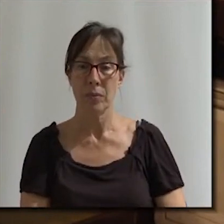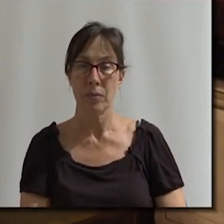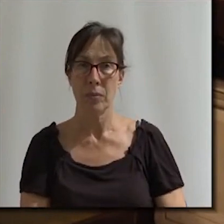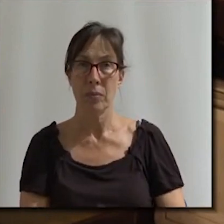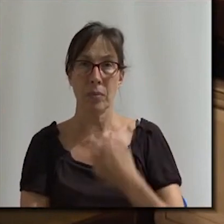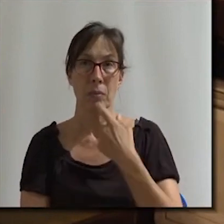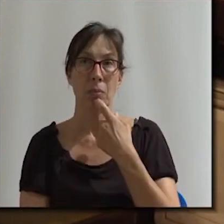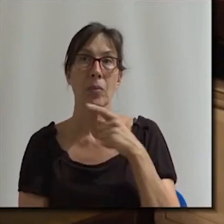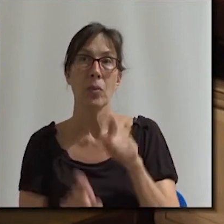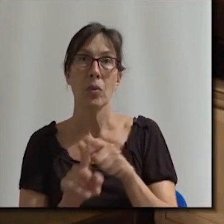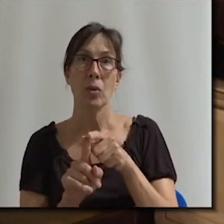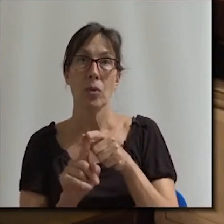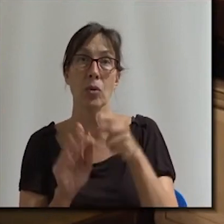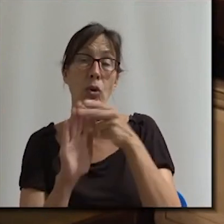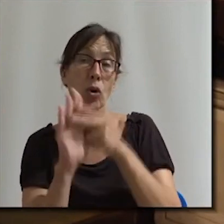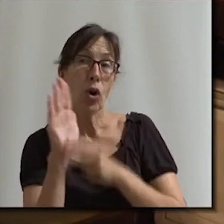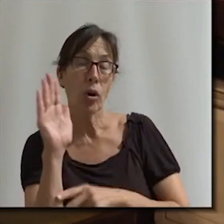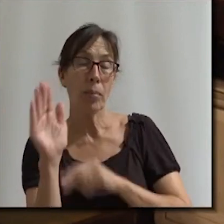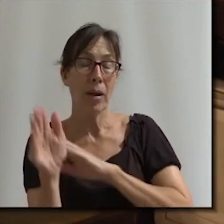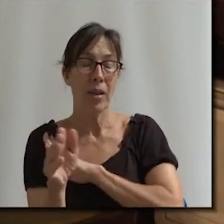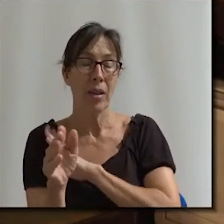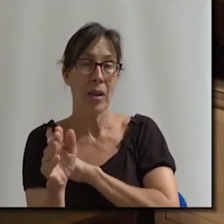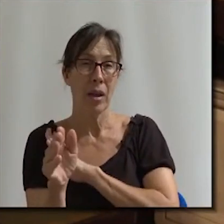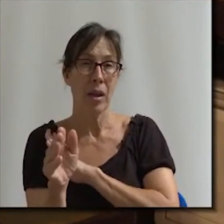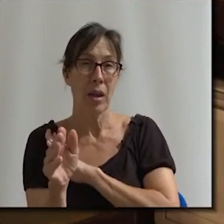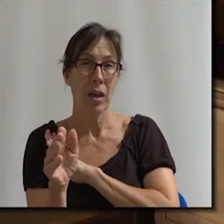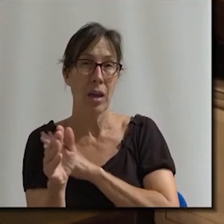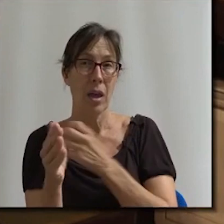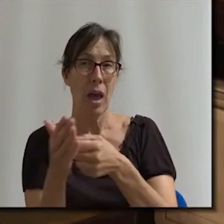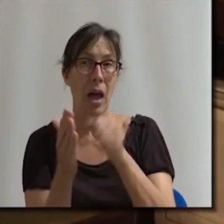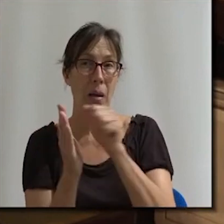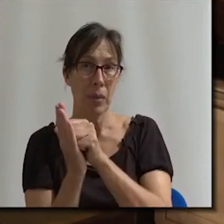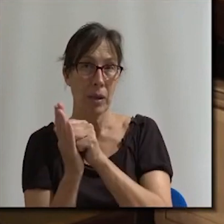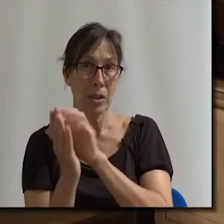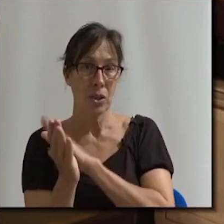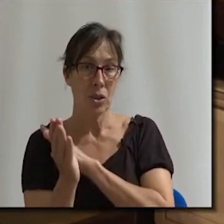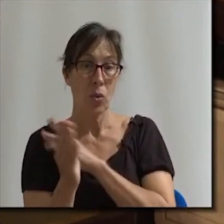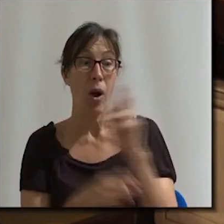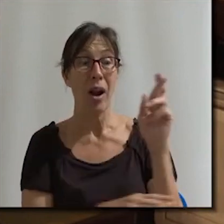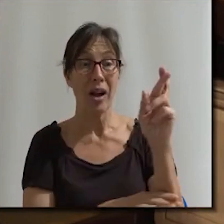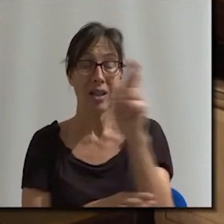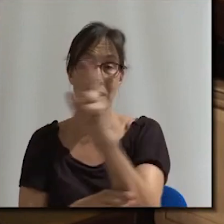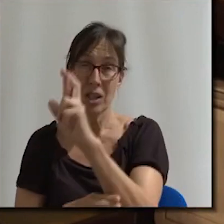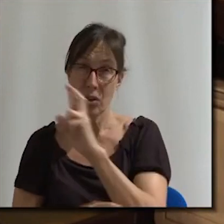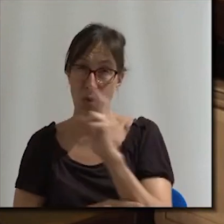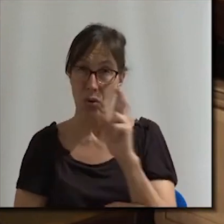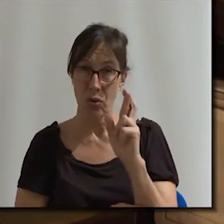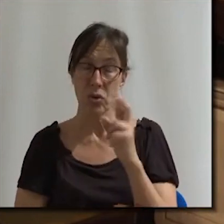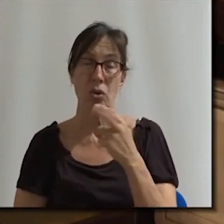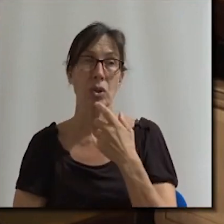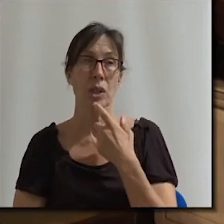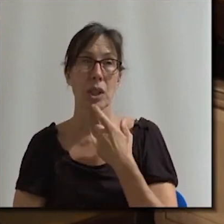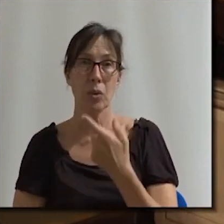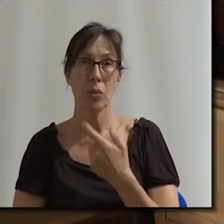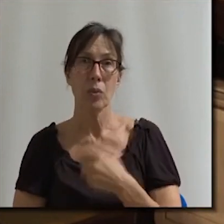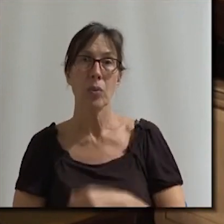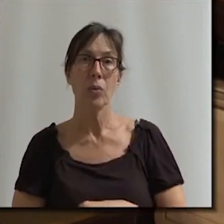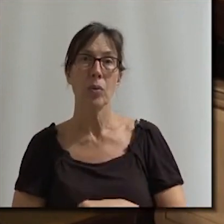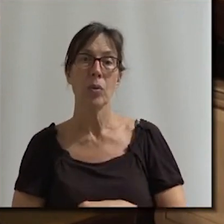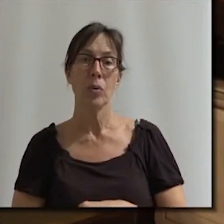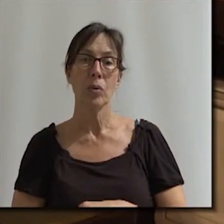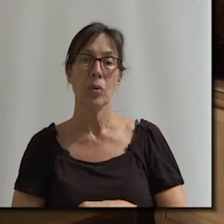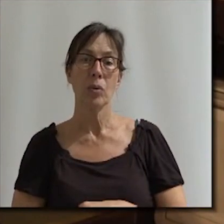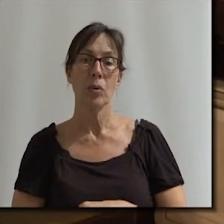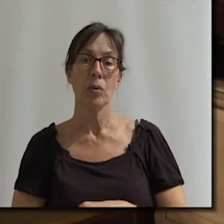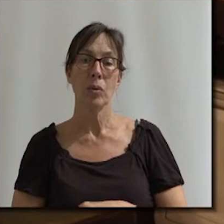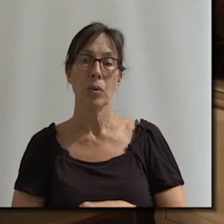opció al debat. Votació que acabava amb els vots favorables de l'equip de govern i dels dos regidors de Som-hi. Després d